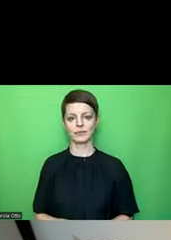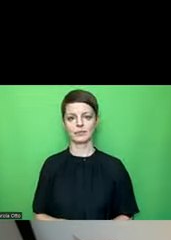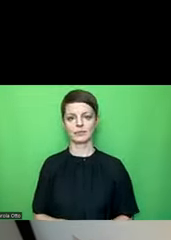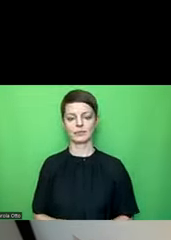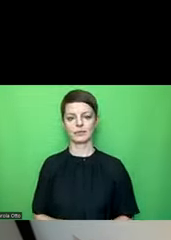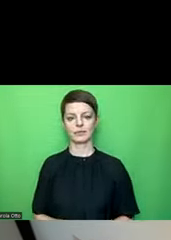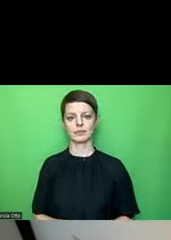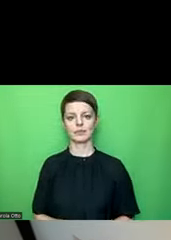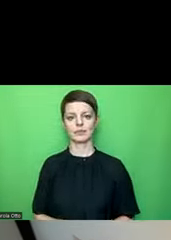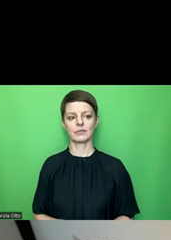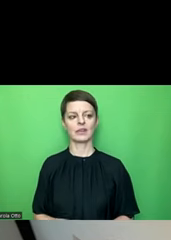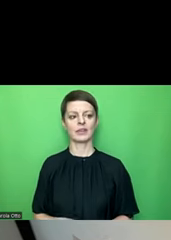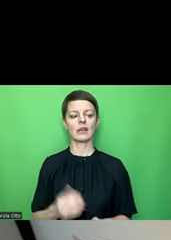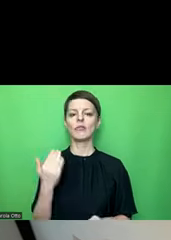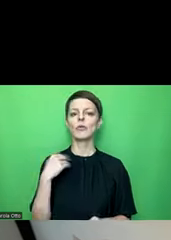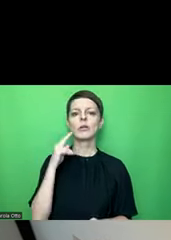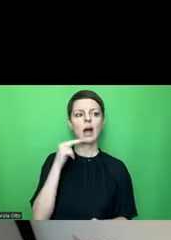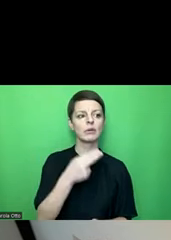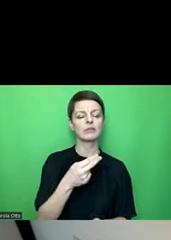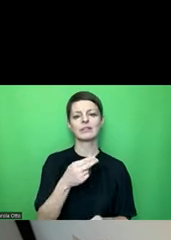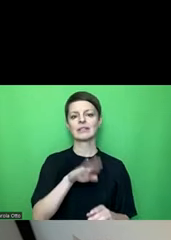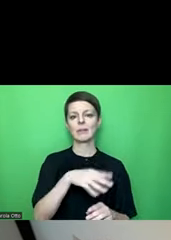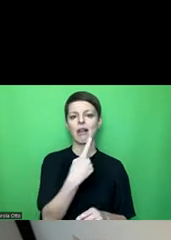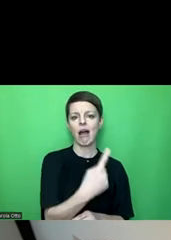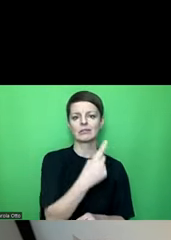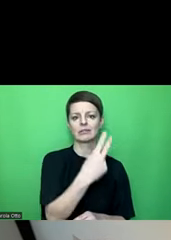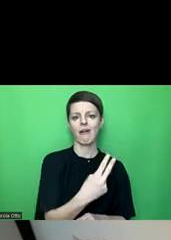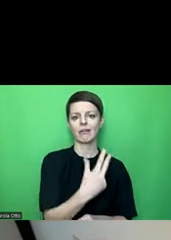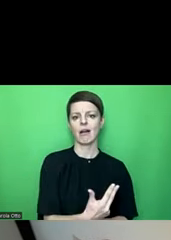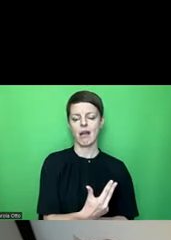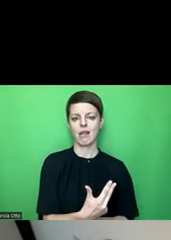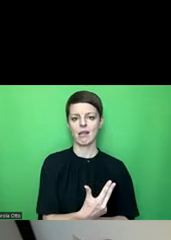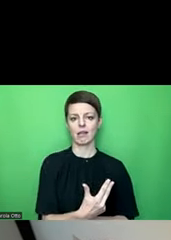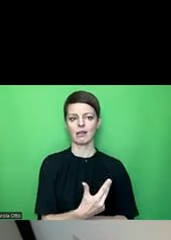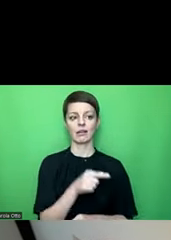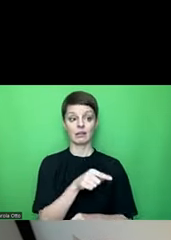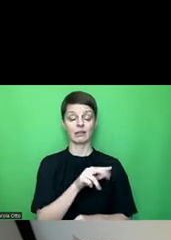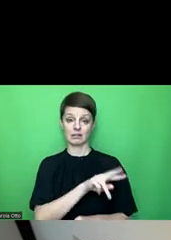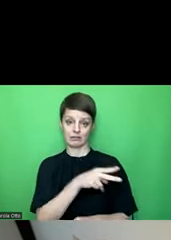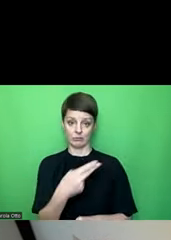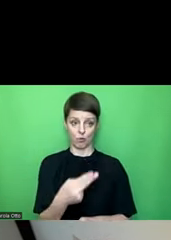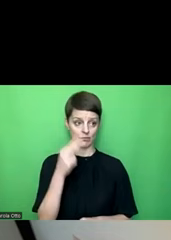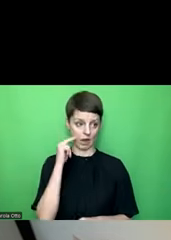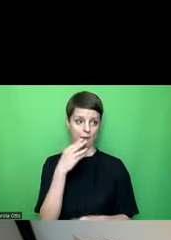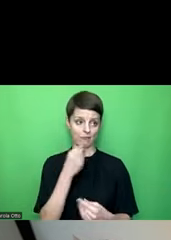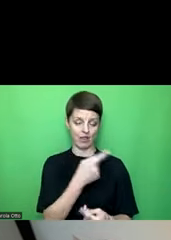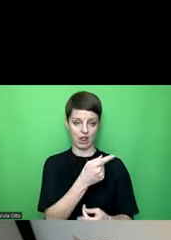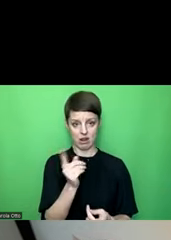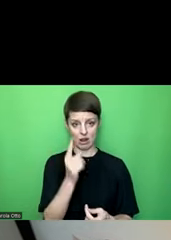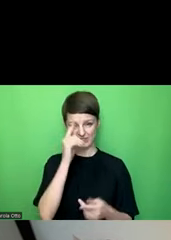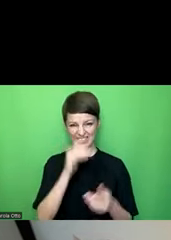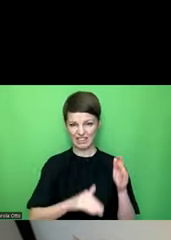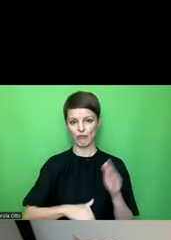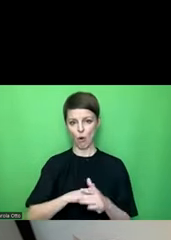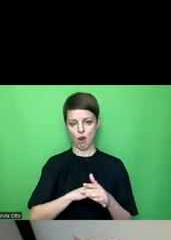Ursprünglich steht da so was wie Tabelle 1, Tabelle 2, Tabelle 3. Das ist wichtig, dass Sie das auch benennen, sinnvoll benennen,